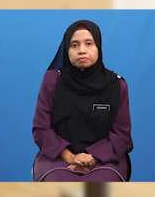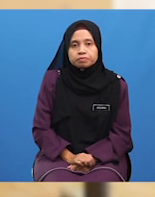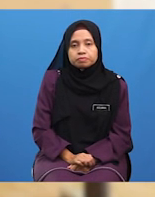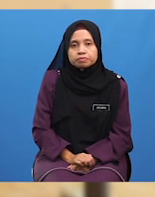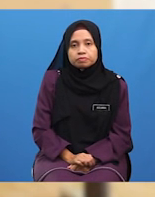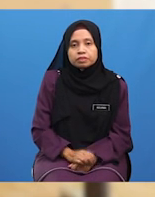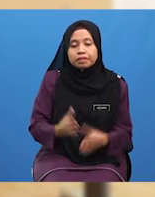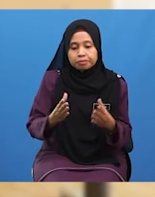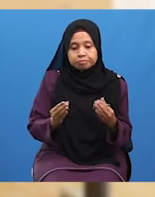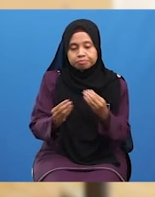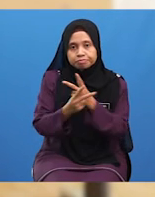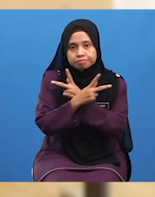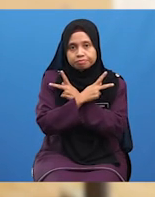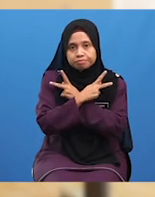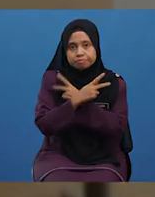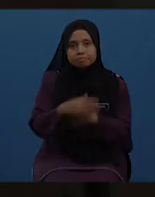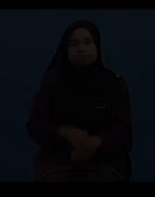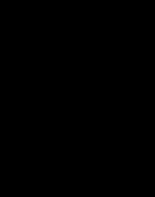Sekian Terima kasih